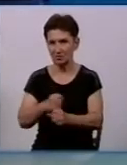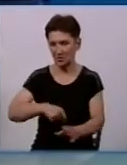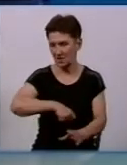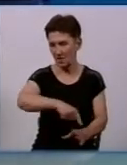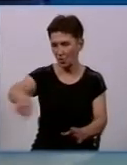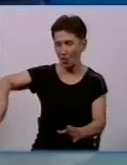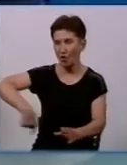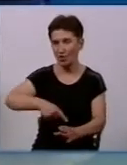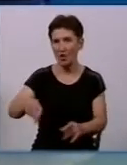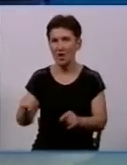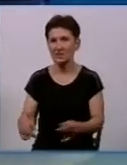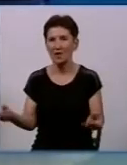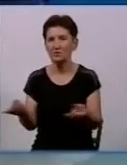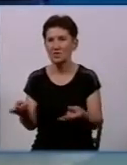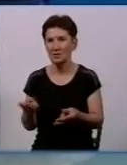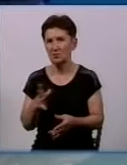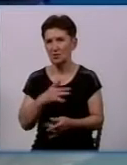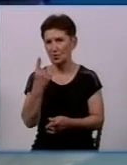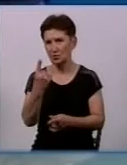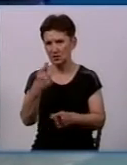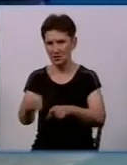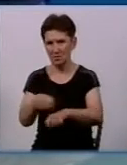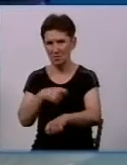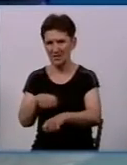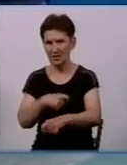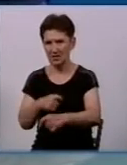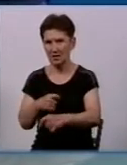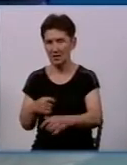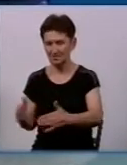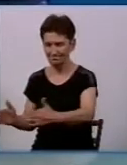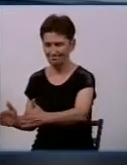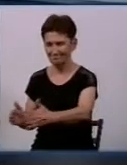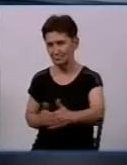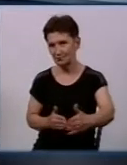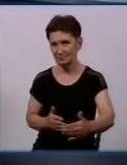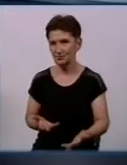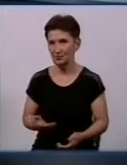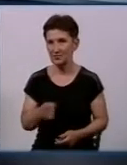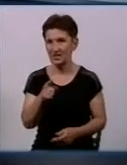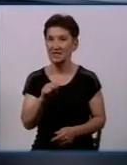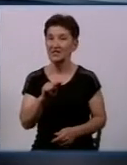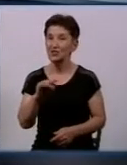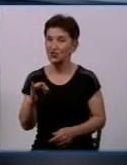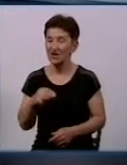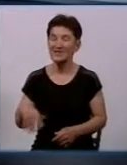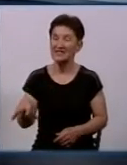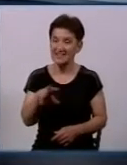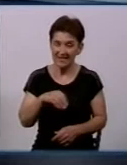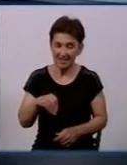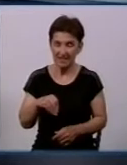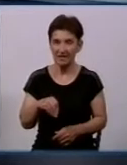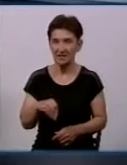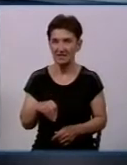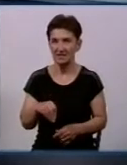для цього всього-навсього потрібно було на пів метра його здвинути. Ні, просто я до того веду, що чи всі мафи, всі